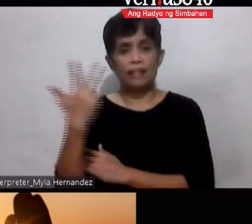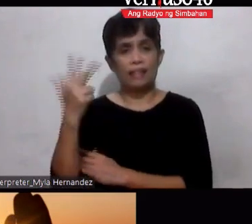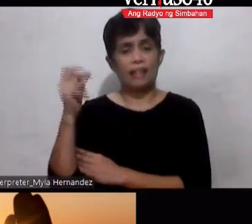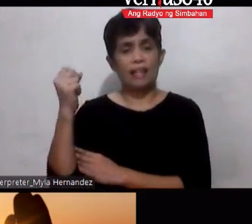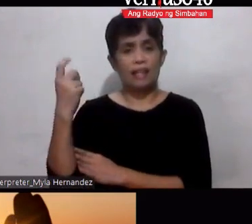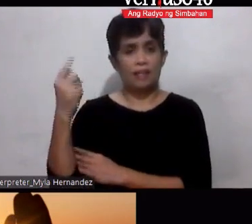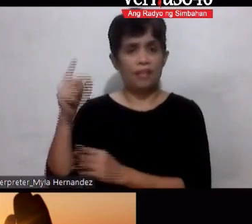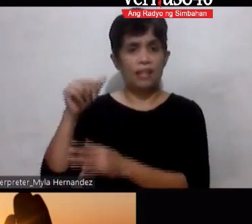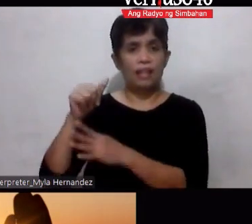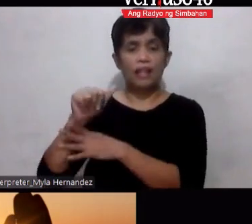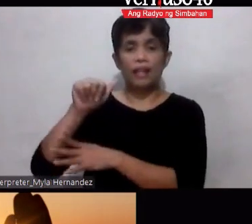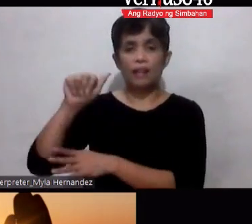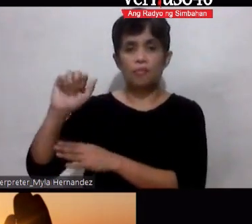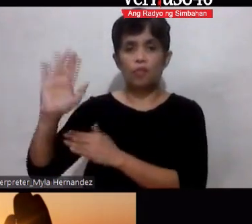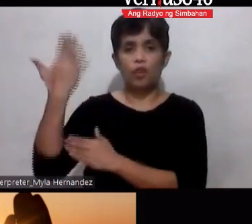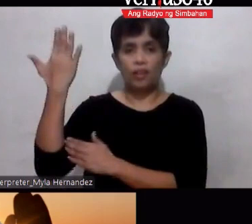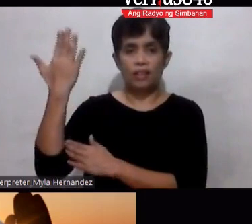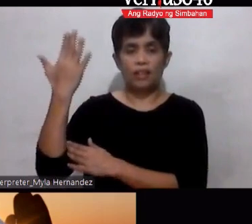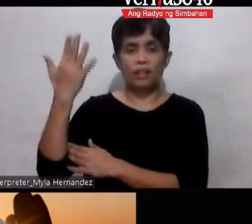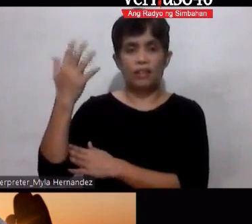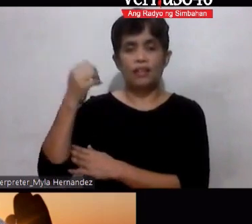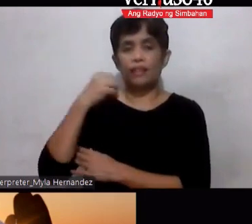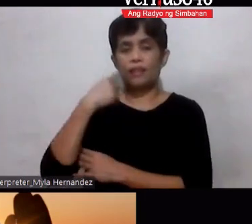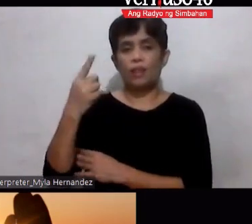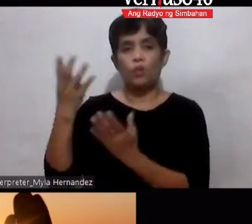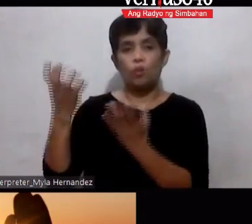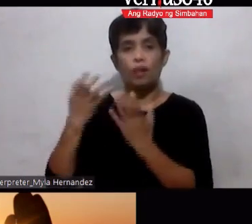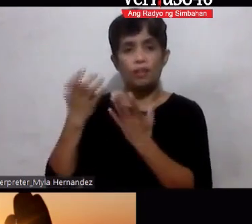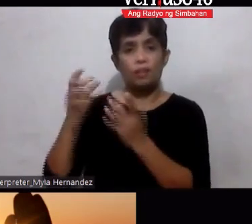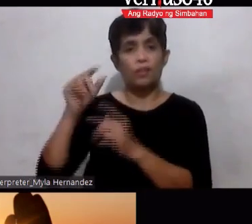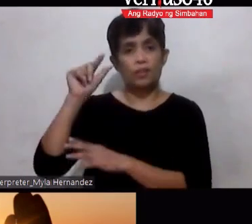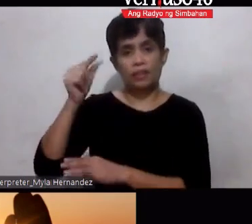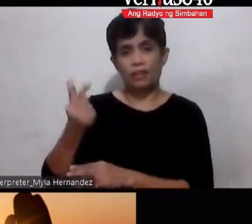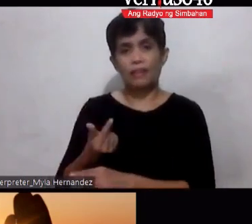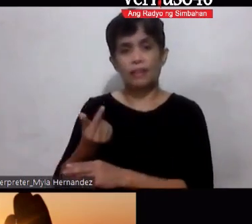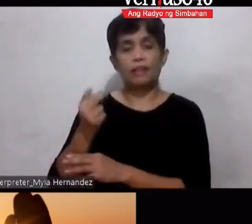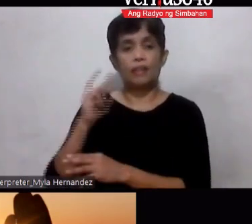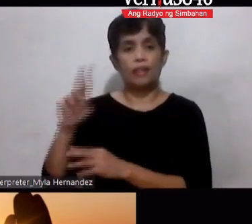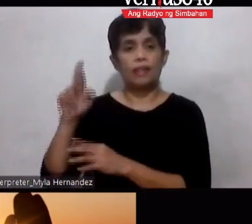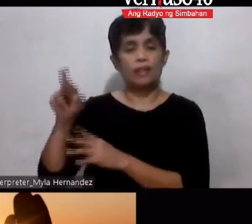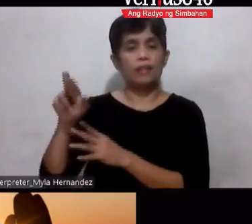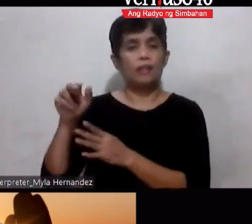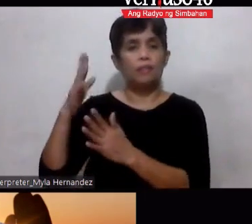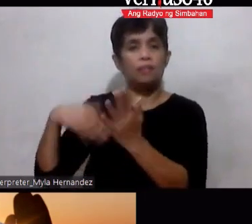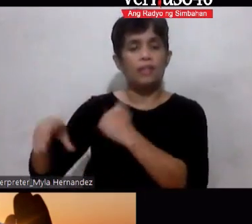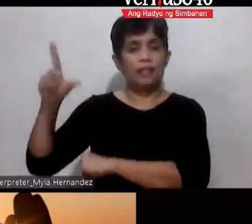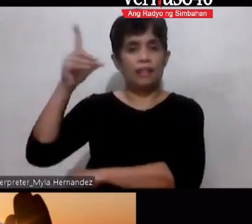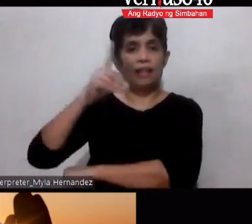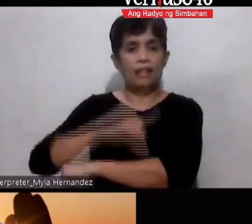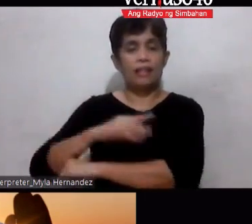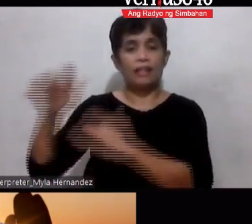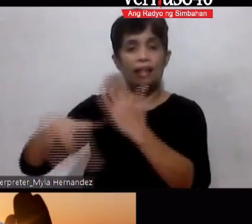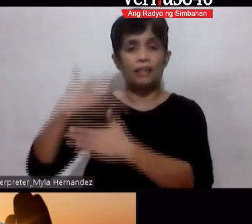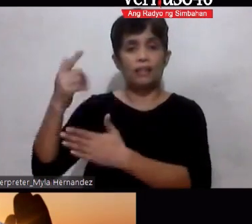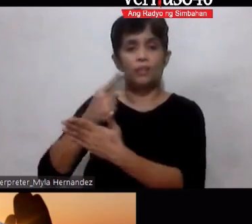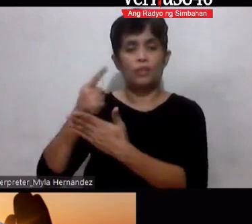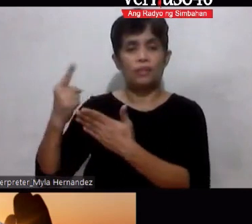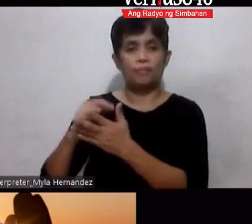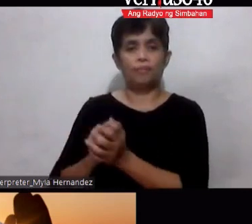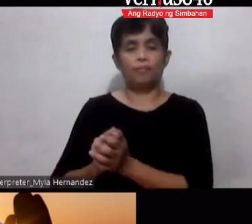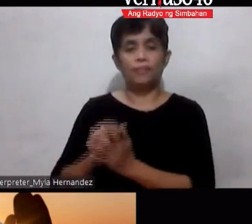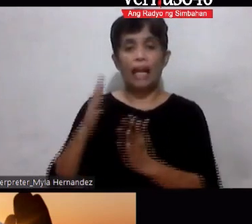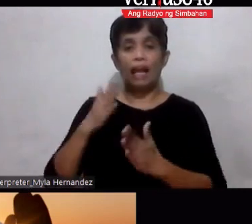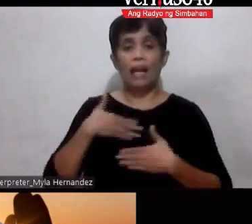I want to greet her It's her birthday next week October 28 Ang birthday ni Tess Okay Happy